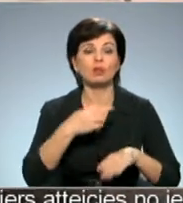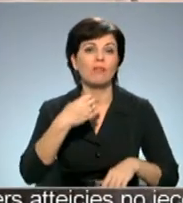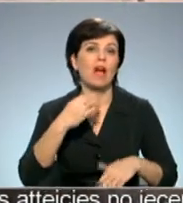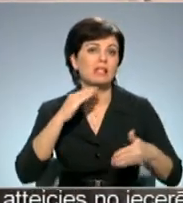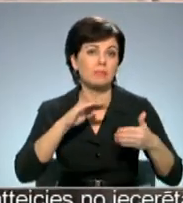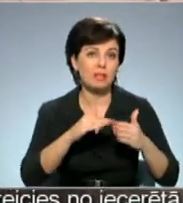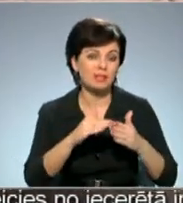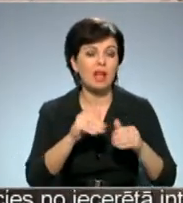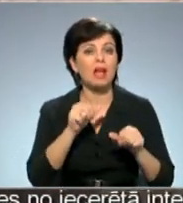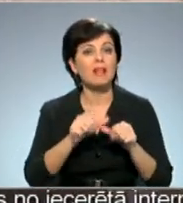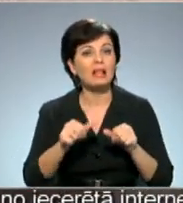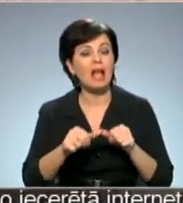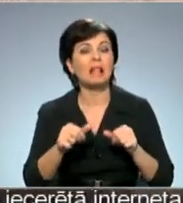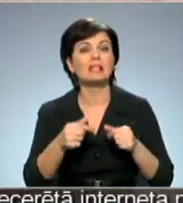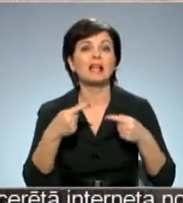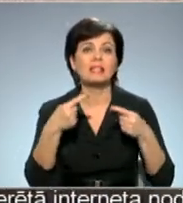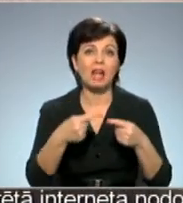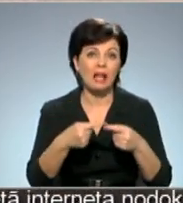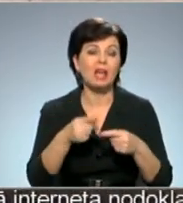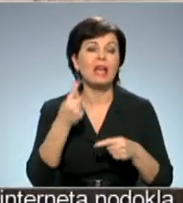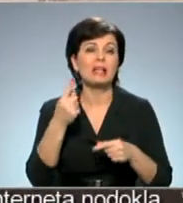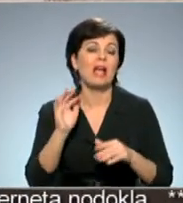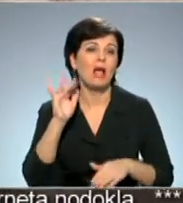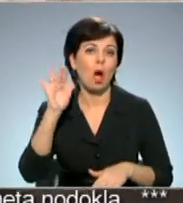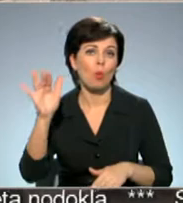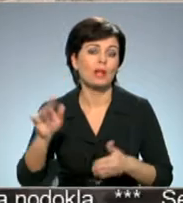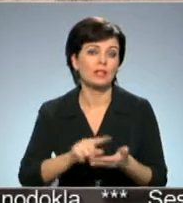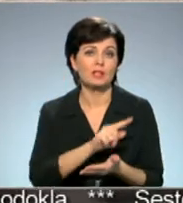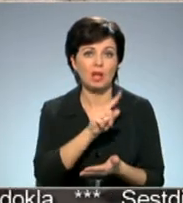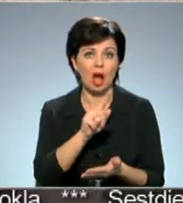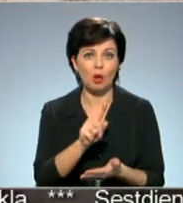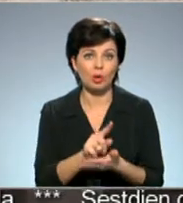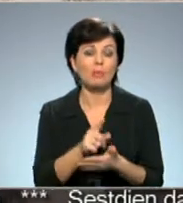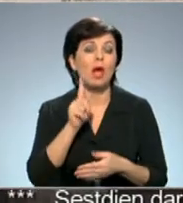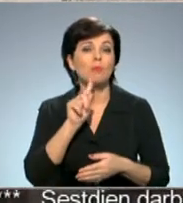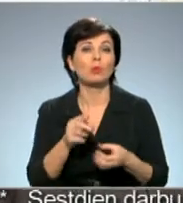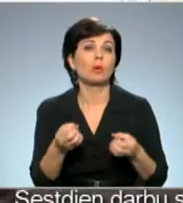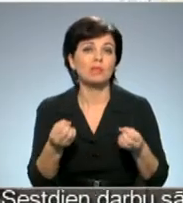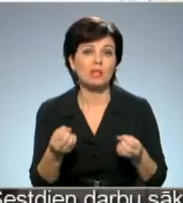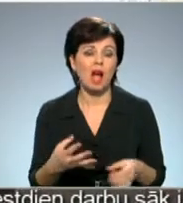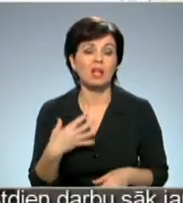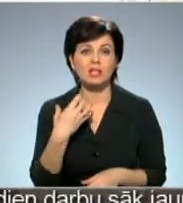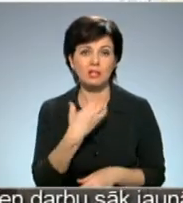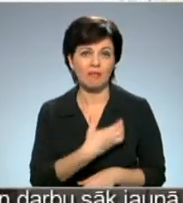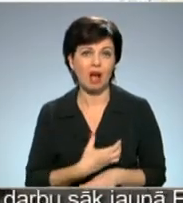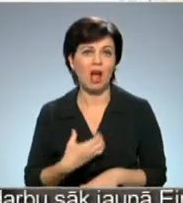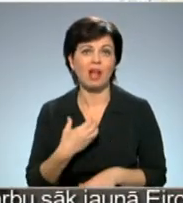detauzēta strateģija varot būt viena nākotnes jautājums. Skaidrs, ka mums vajadzēs arī kaut kādus